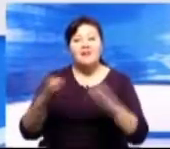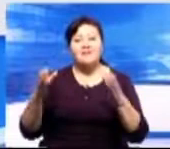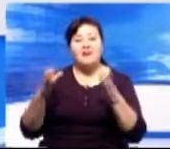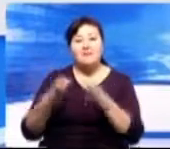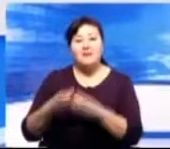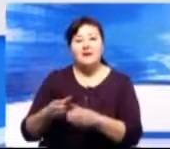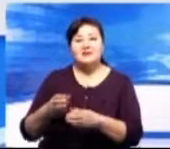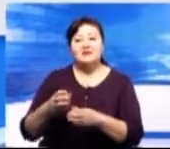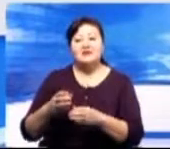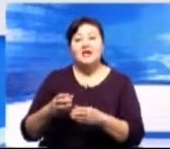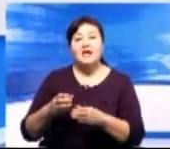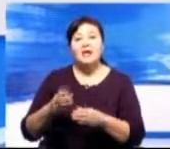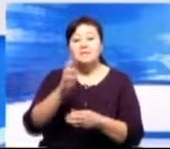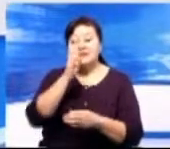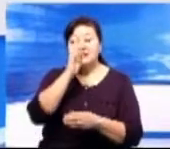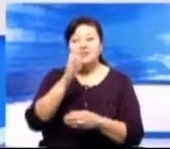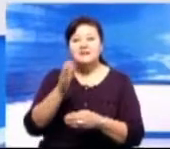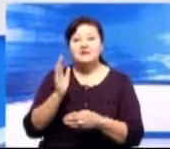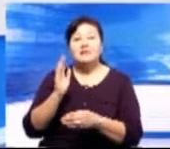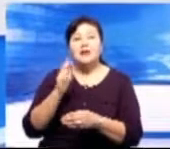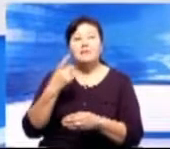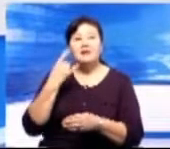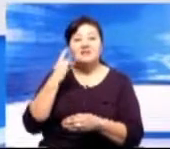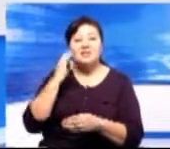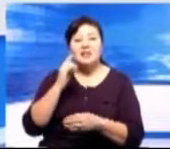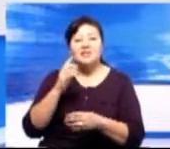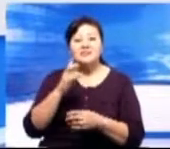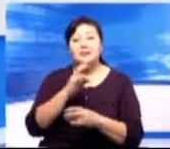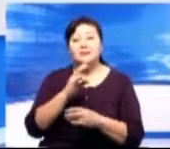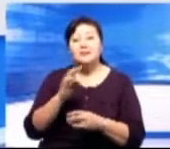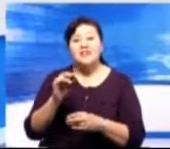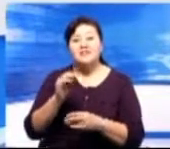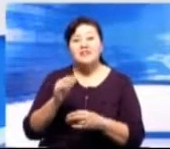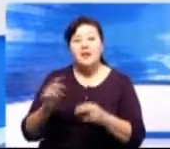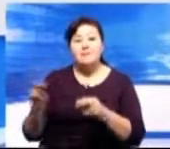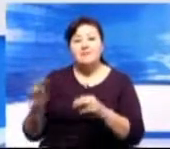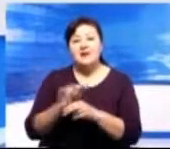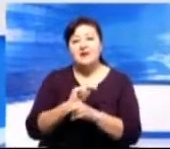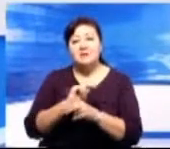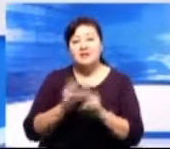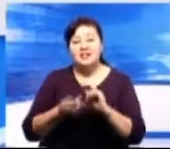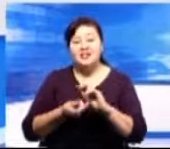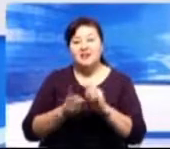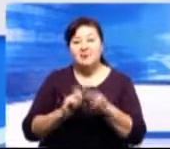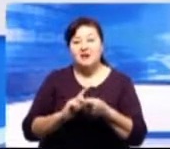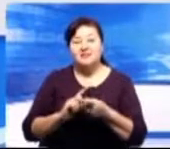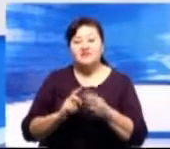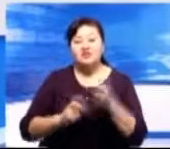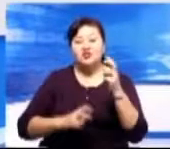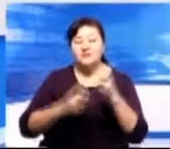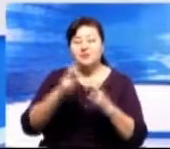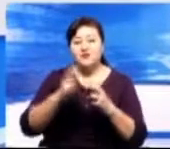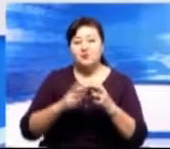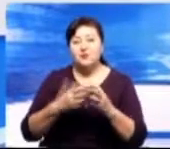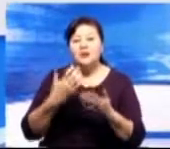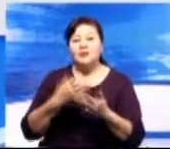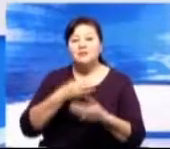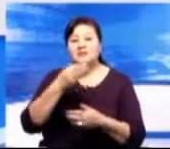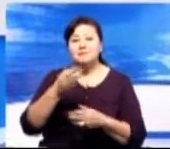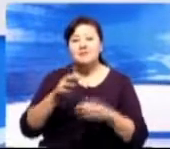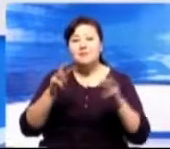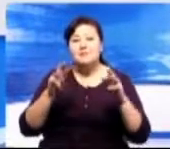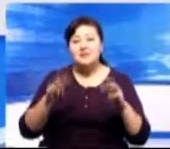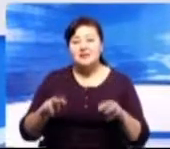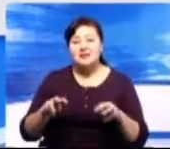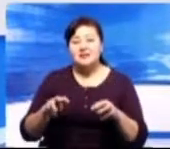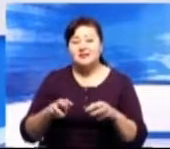выпущенного по Владарским нефтеперерабатывающим заводам. Об этом после заседания правительства сообщил министр энергетики Канад Бозумбаев. На